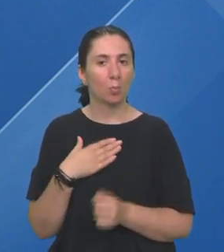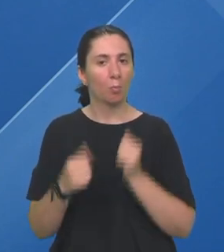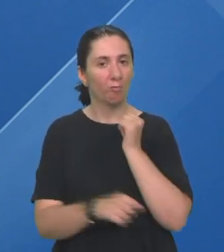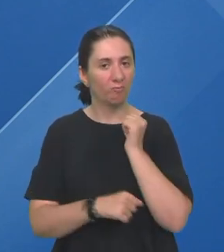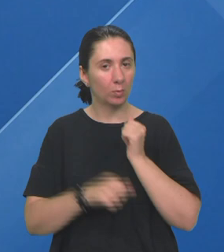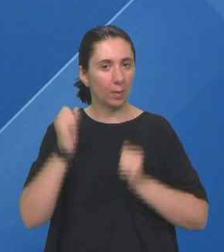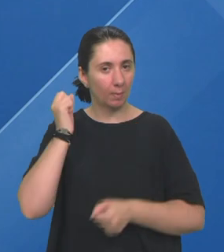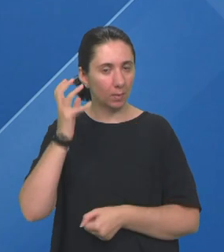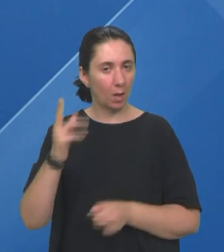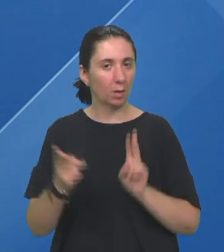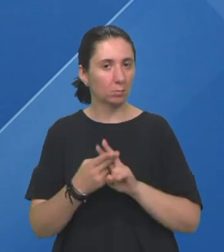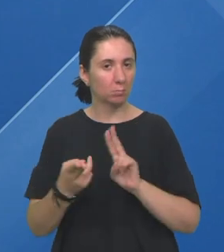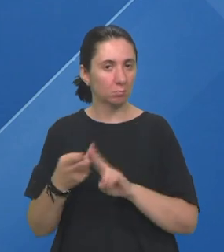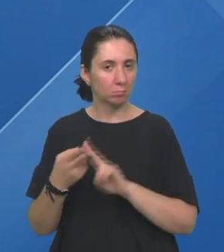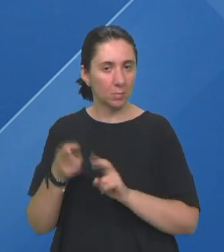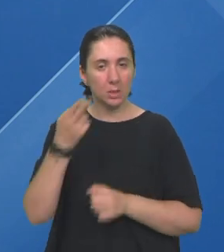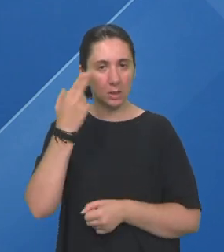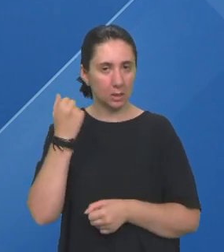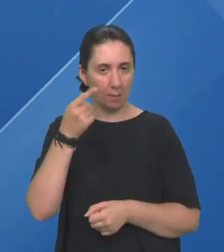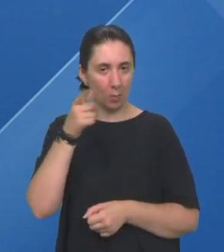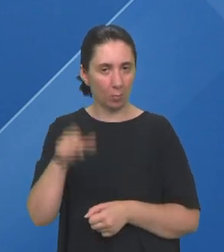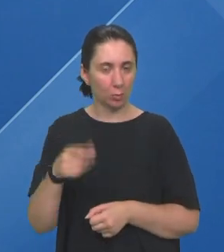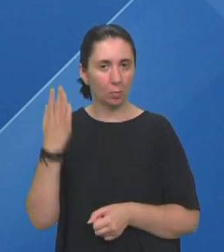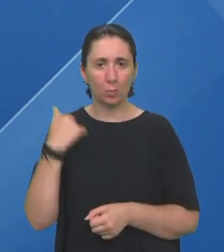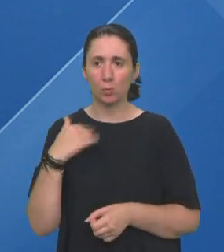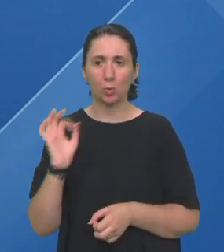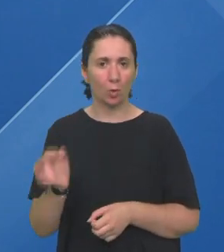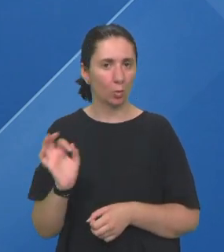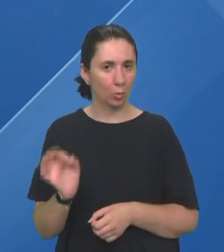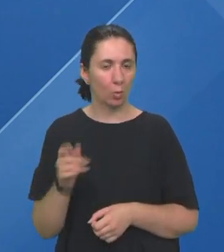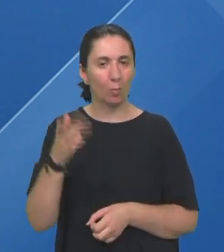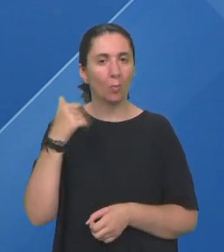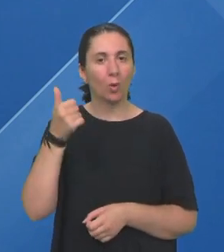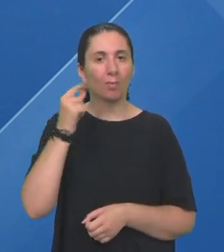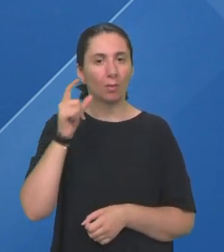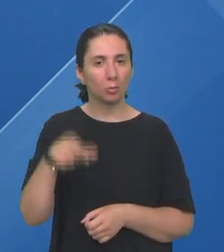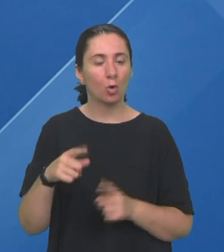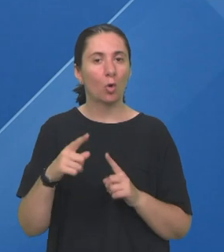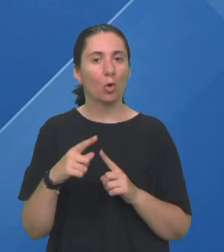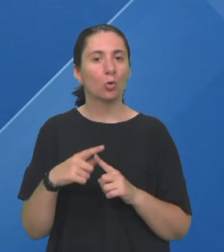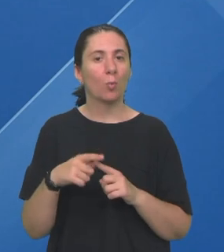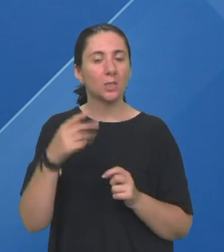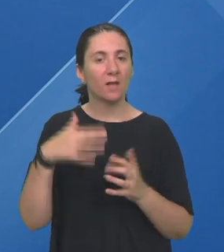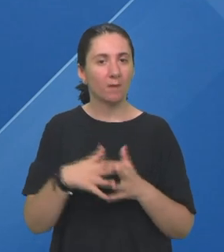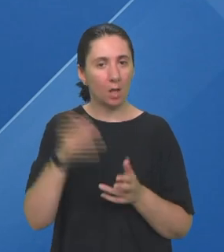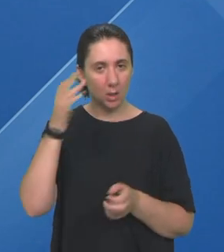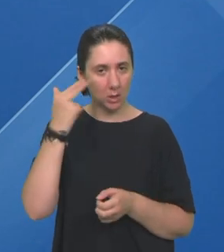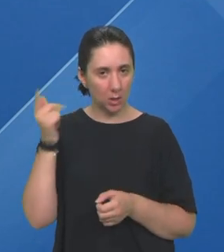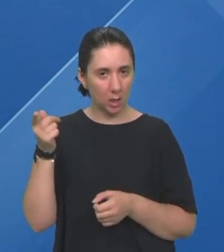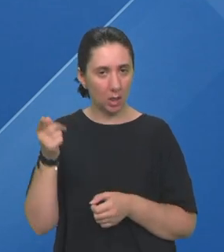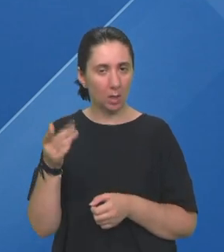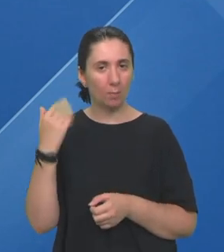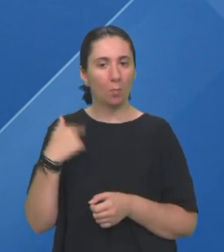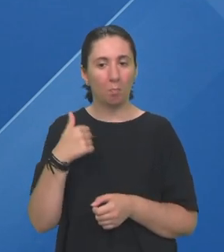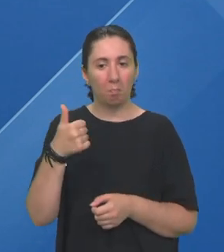fakultetskim danima sustrala sa slijepom osobom Bili smo se jako dobri, to je jedno bio dečko iz Tomislav grada slijep I to je bio